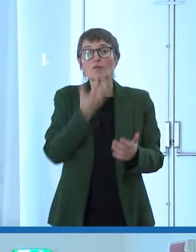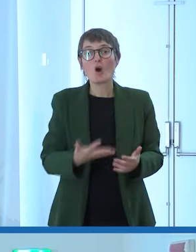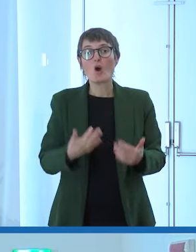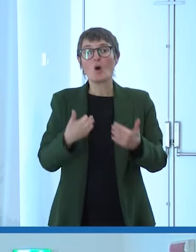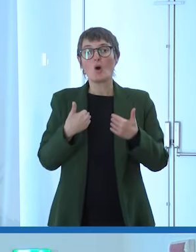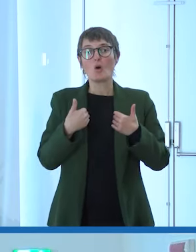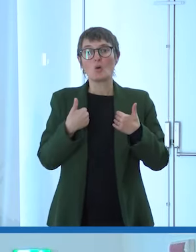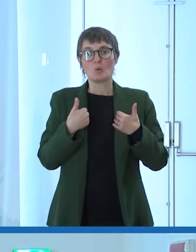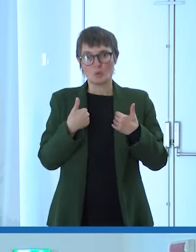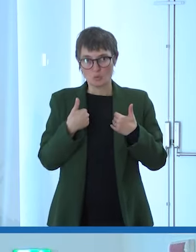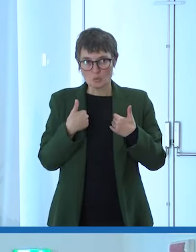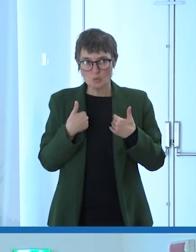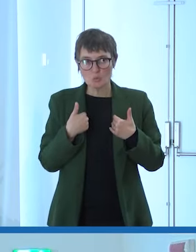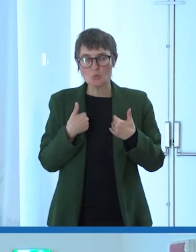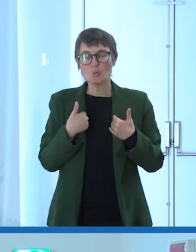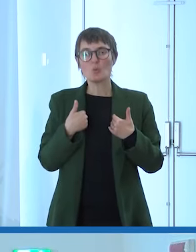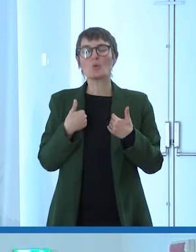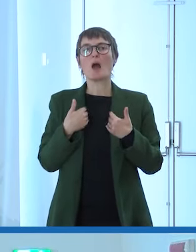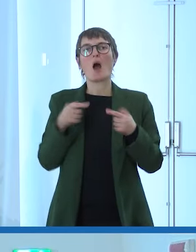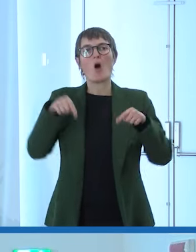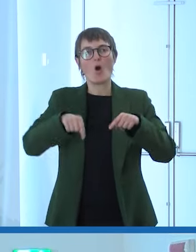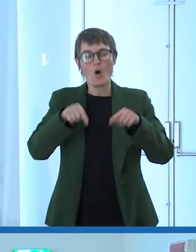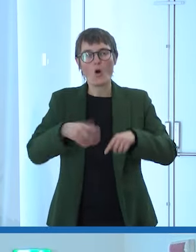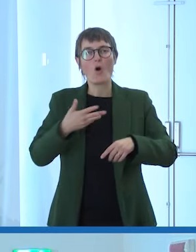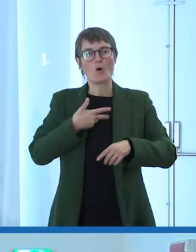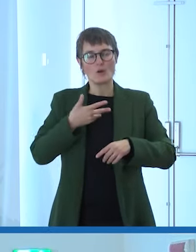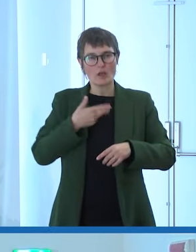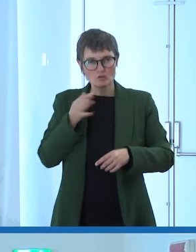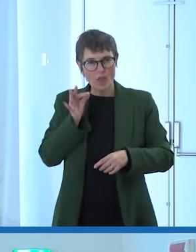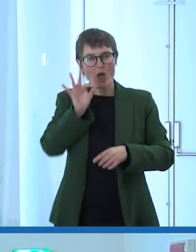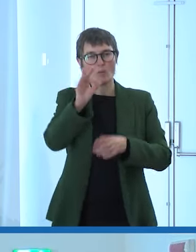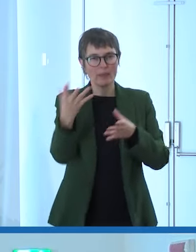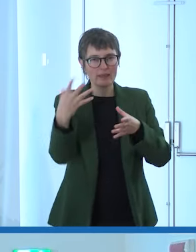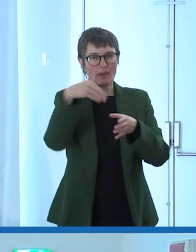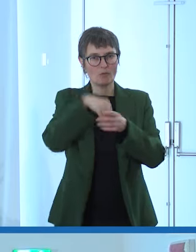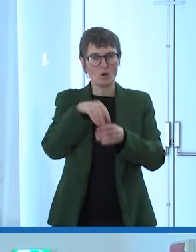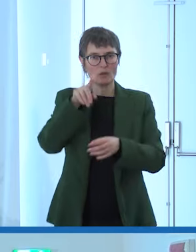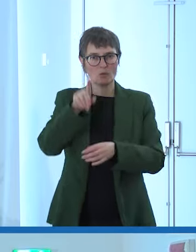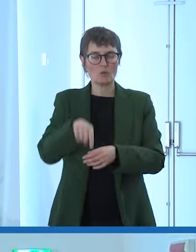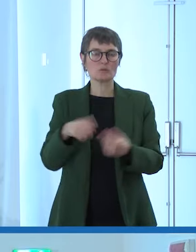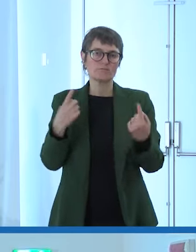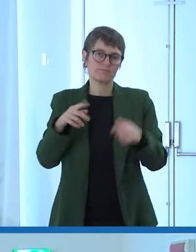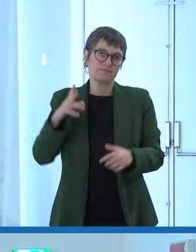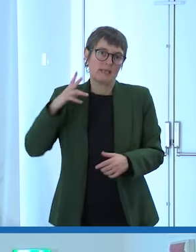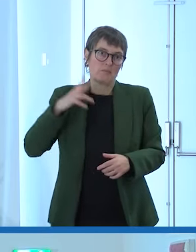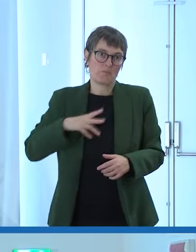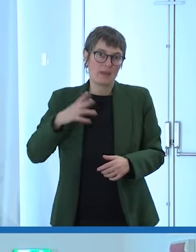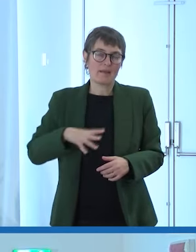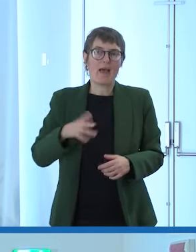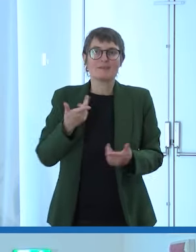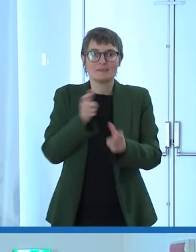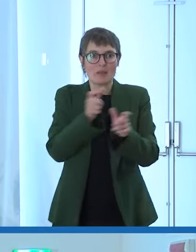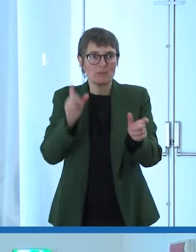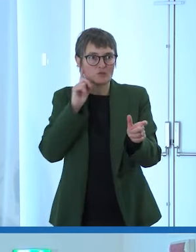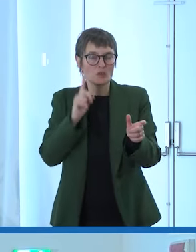molto distanti dall'obiettivo dell'inclusione e quindi questa è una grandissima speranza per chi è sordo ma anche per altre